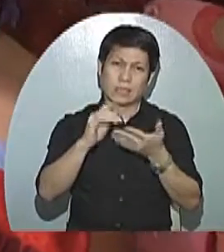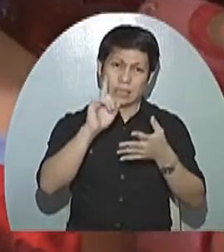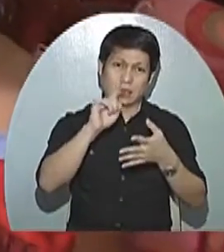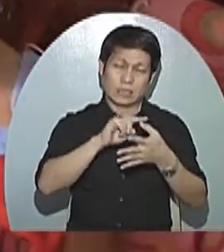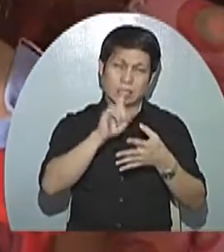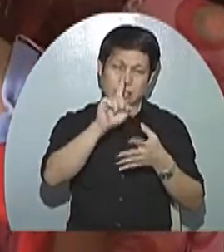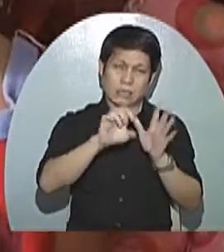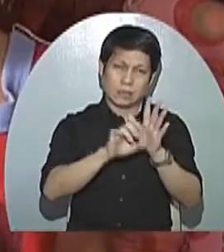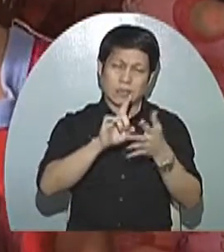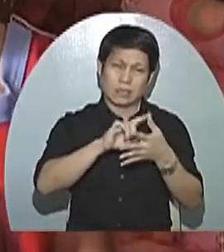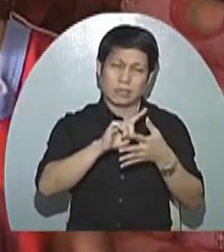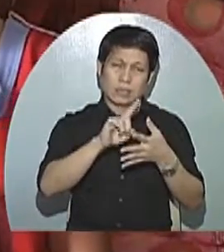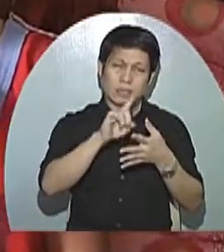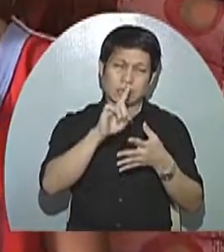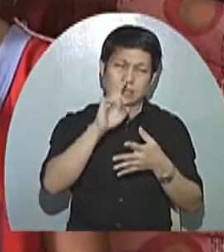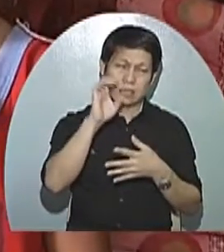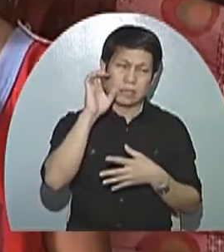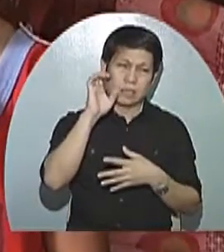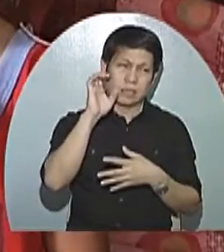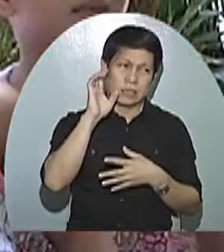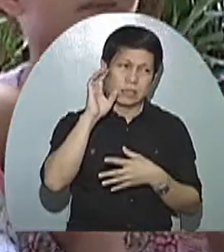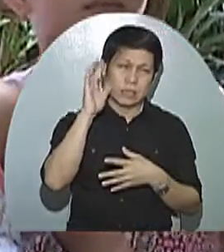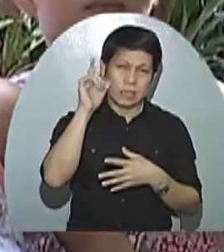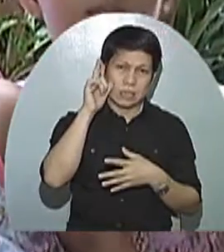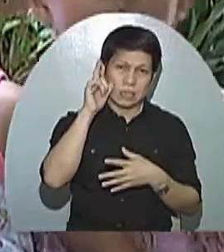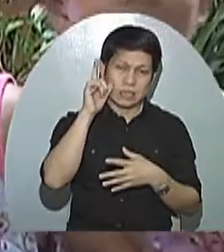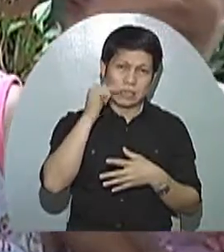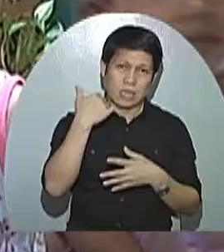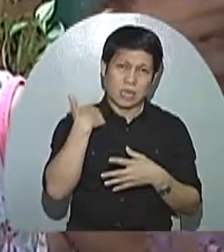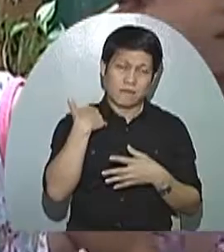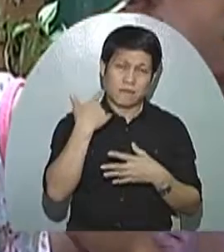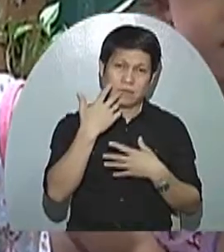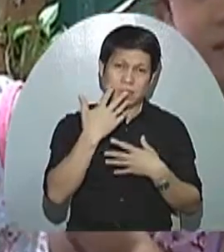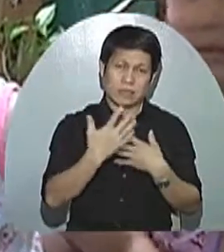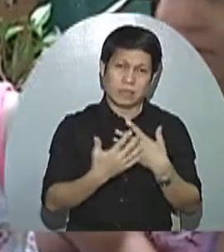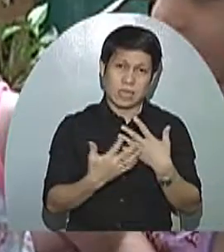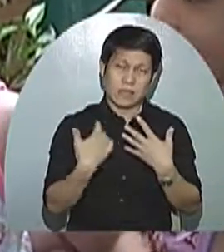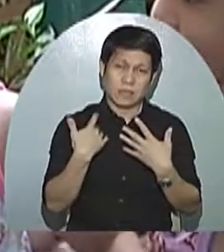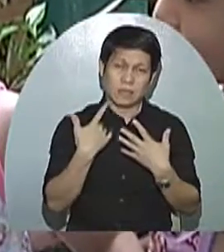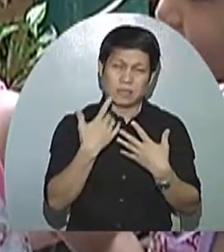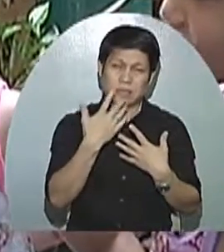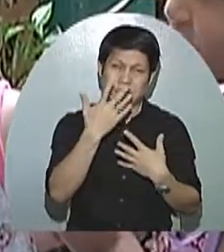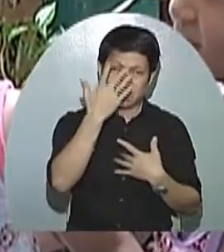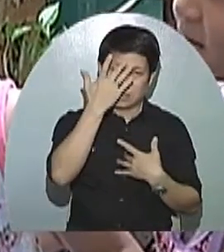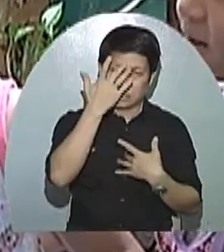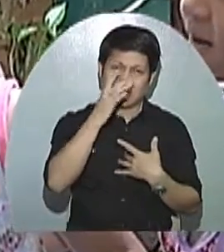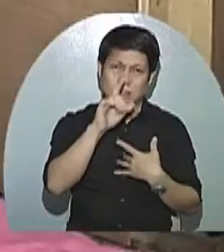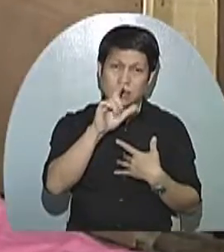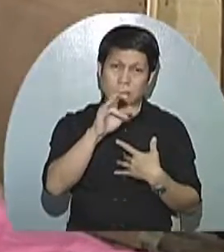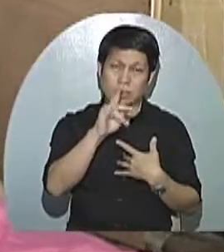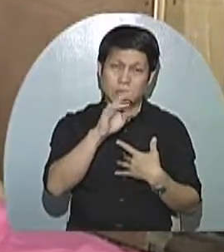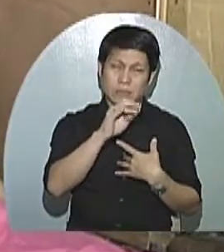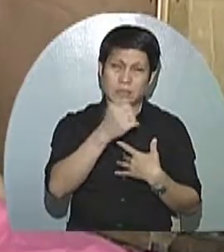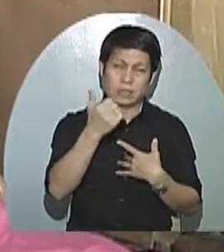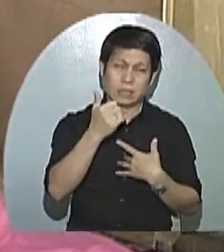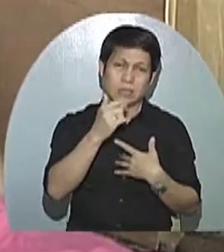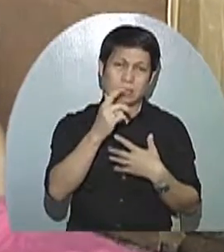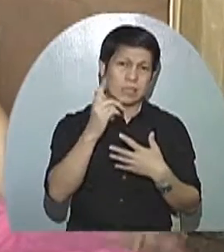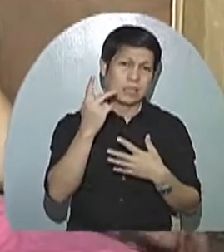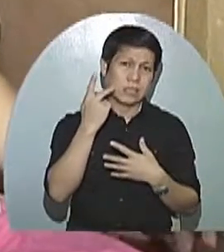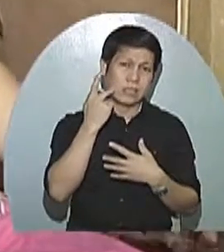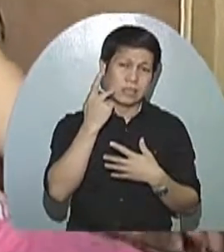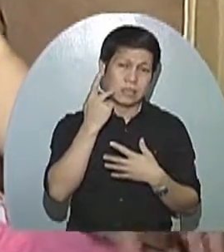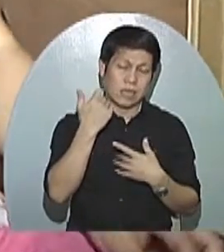Ilan sa mga ito ay sina Chris Pencosas at Lenny Cheng na merong acute lymphocytic leukemia. Gayun din sina